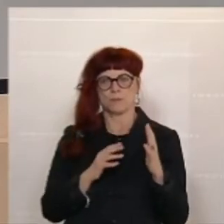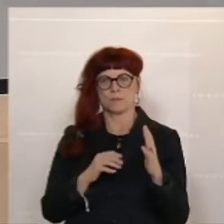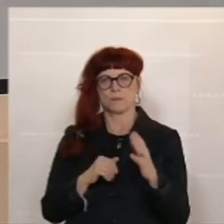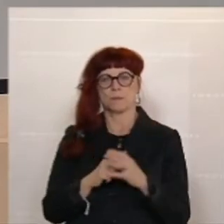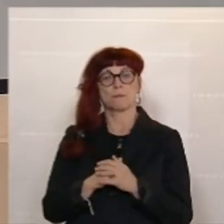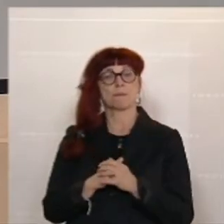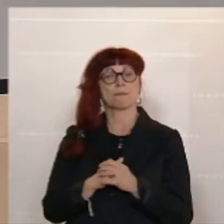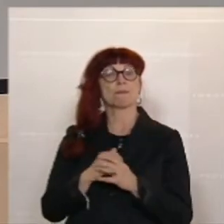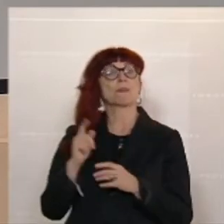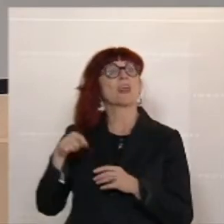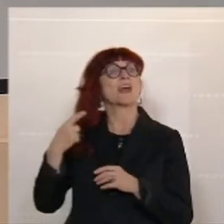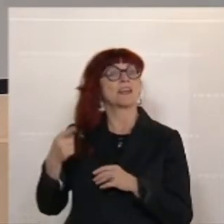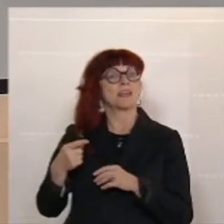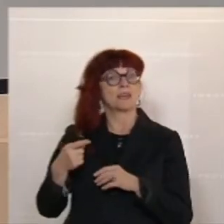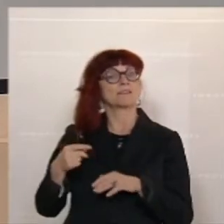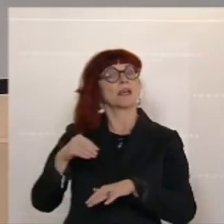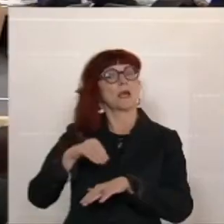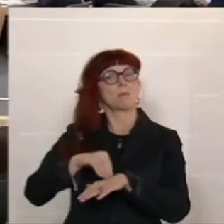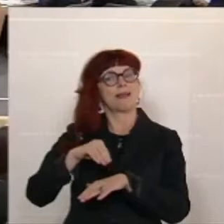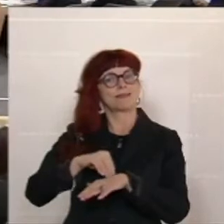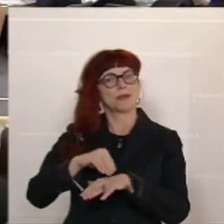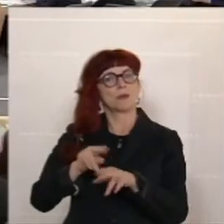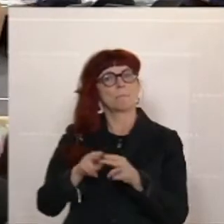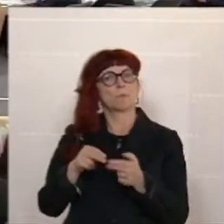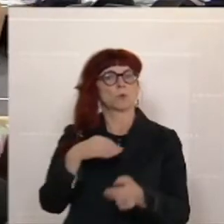Zu Wort gemeldet ist der Bundeskanzler.